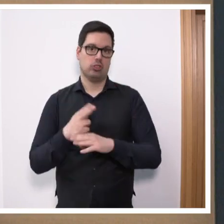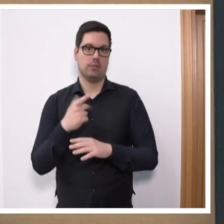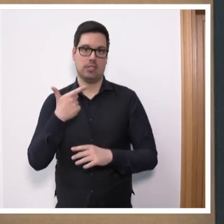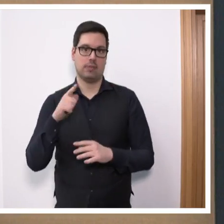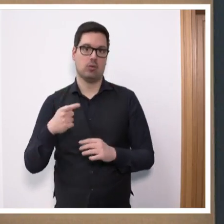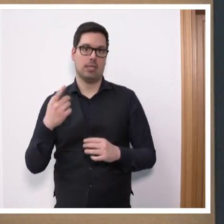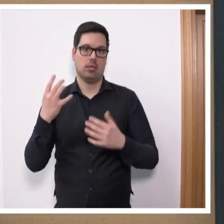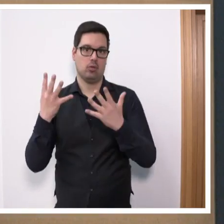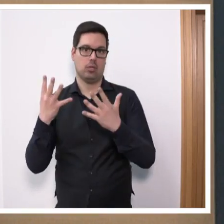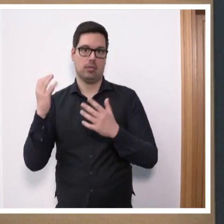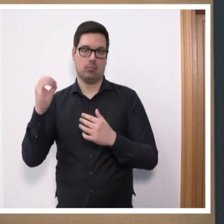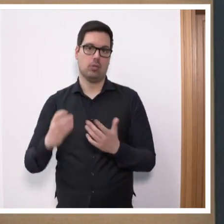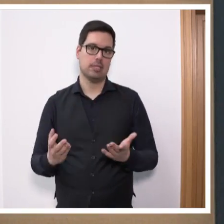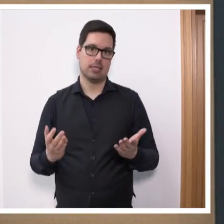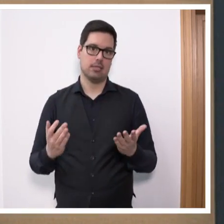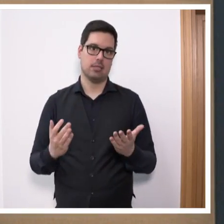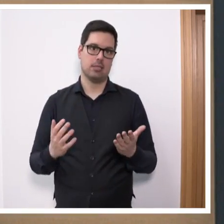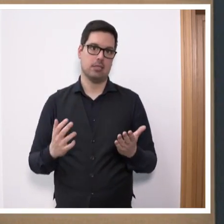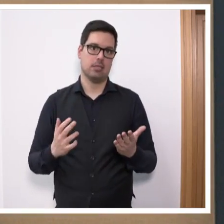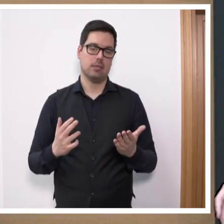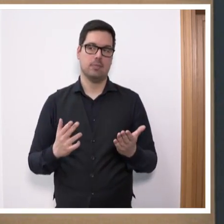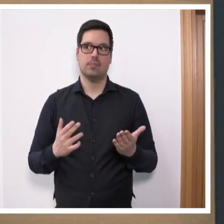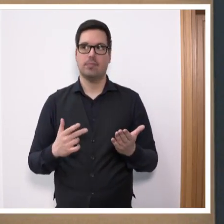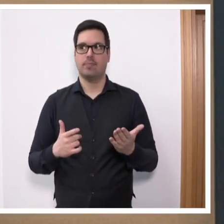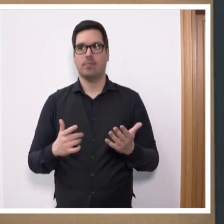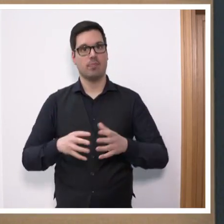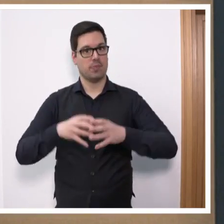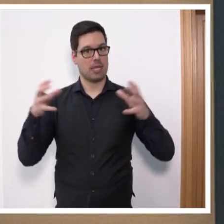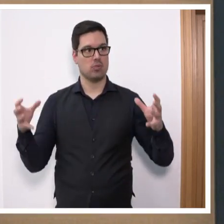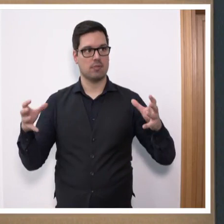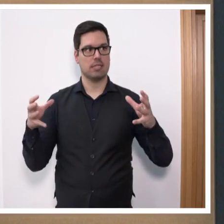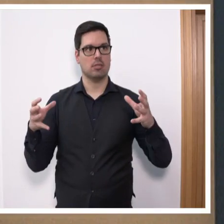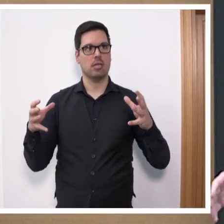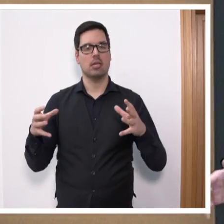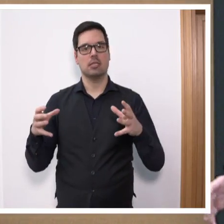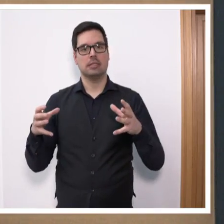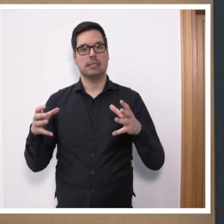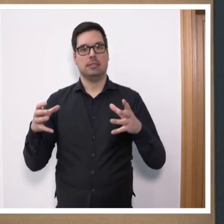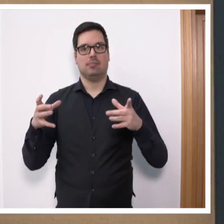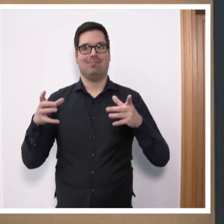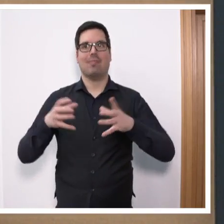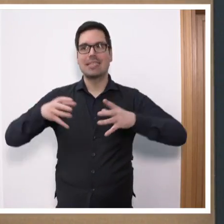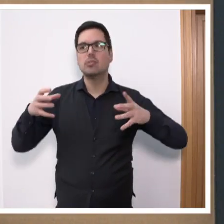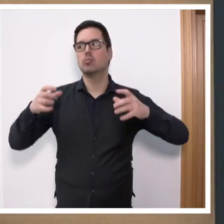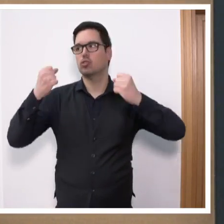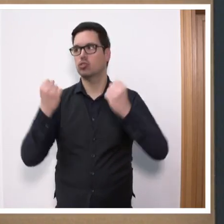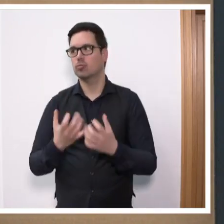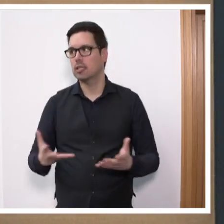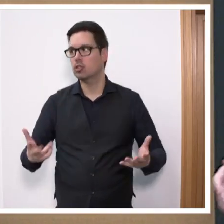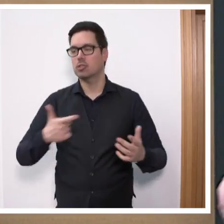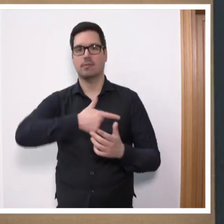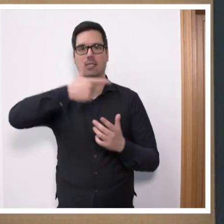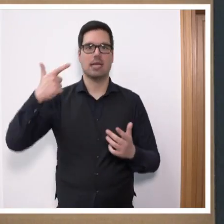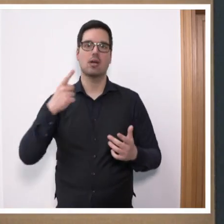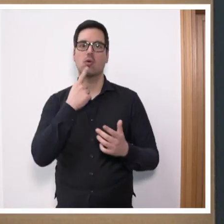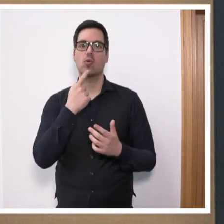,9 Prozent auch der anderen Staaten. Wir haben eine ausgewachsene Wachstumsschwäche und viele haben den Eindruck, dass zwei Jahre rote